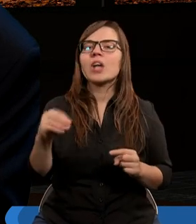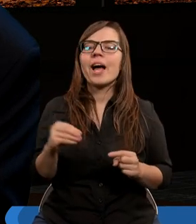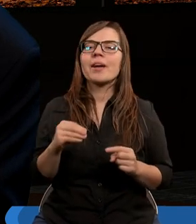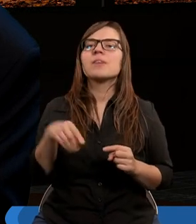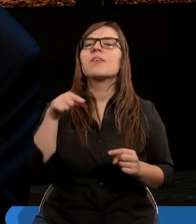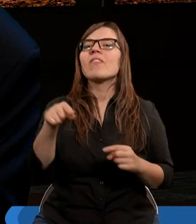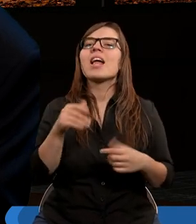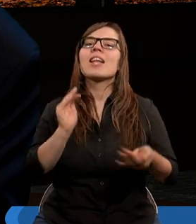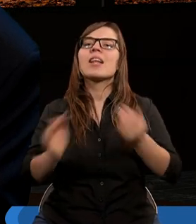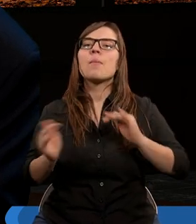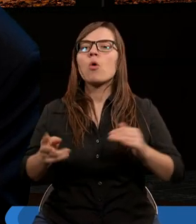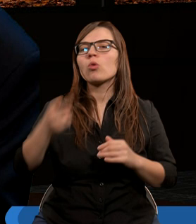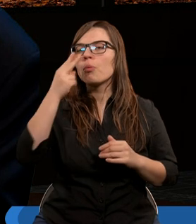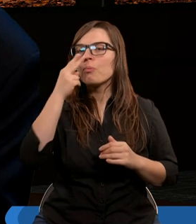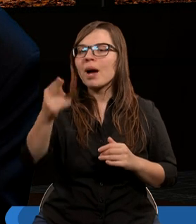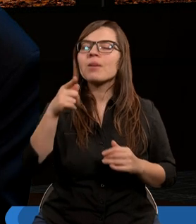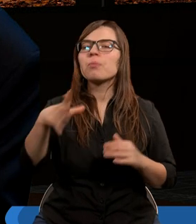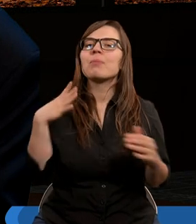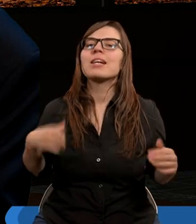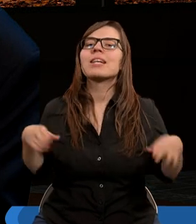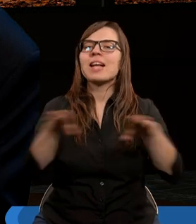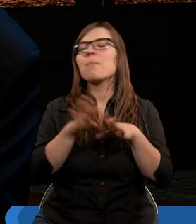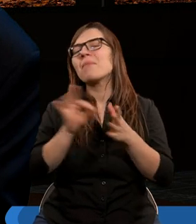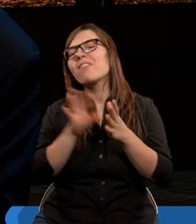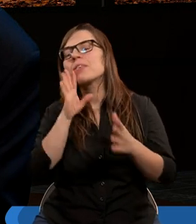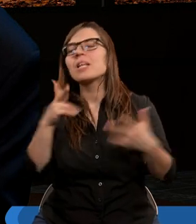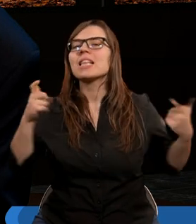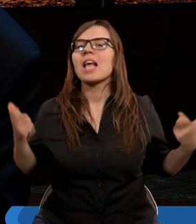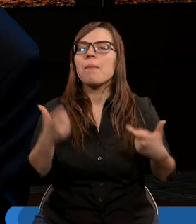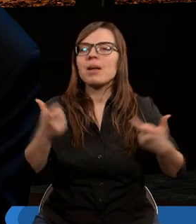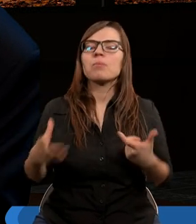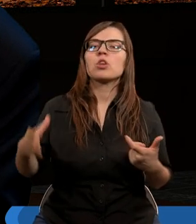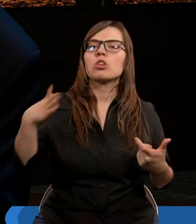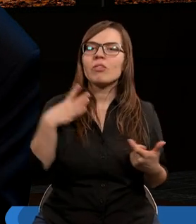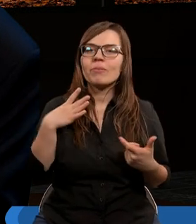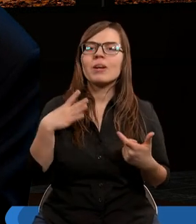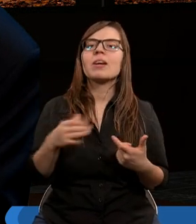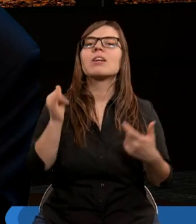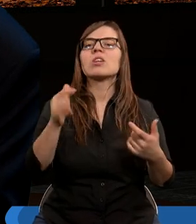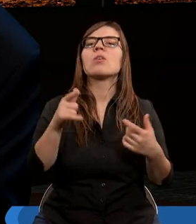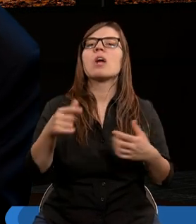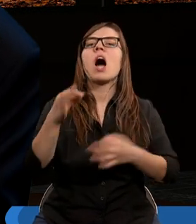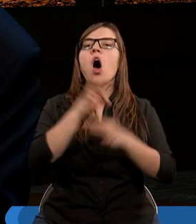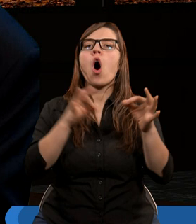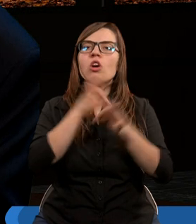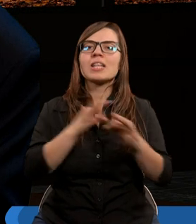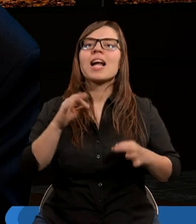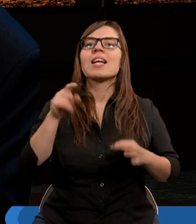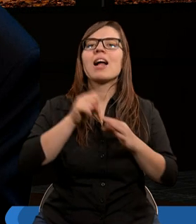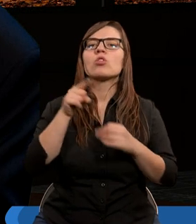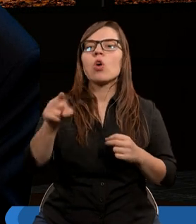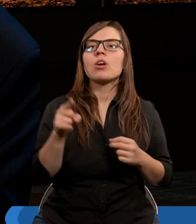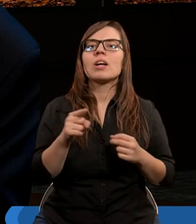że ten sposób patrzenia, oni byli przesiąknięci i to było pewne niebezpieczeństwo, które wnosili również do innych kościołów. Mieliśmy list do,